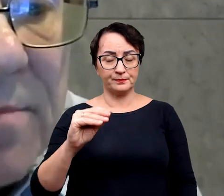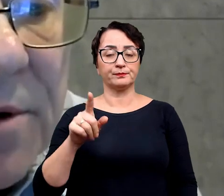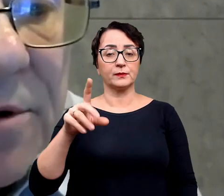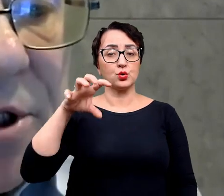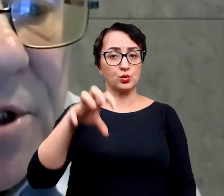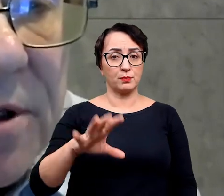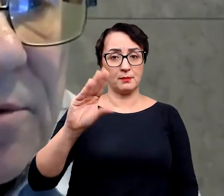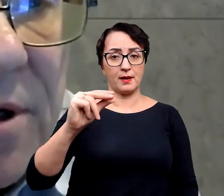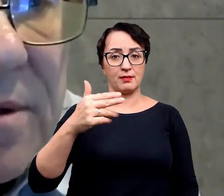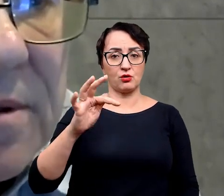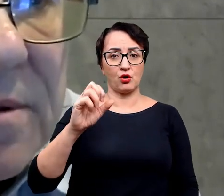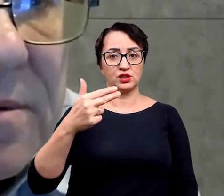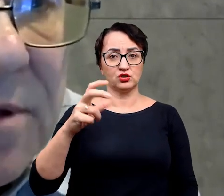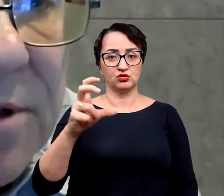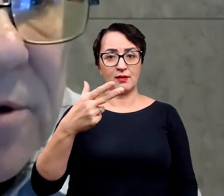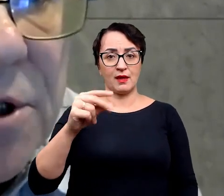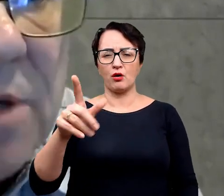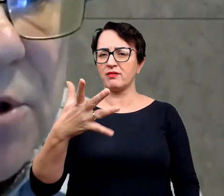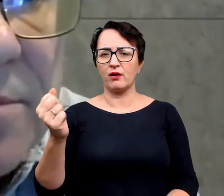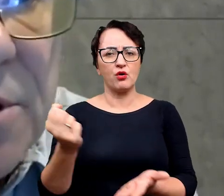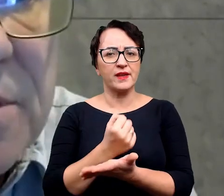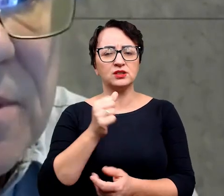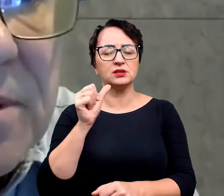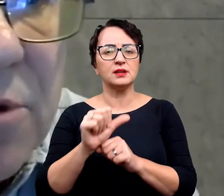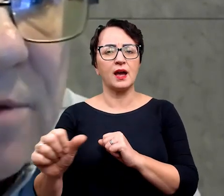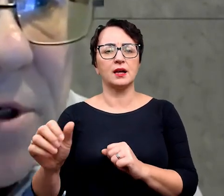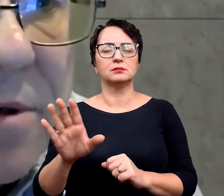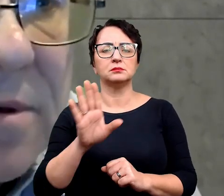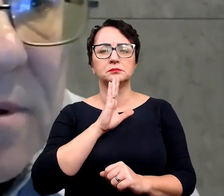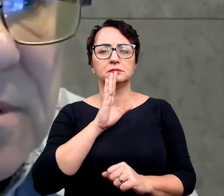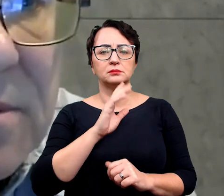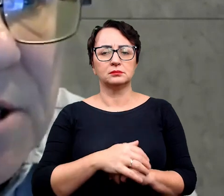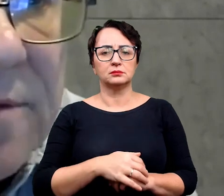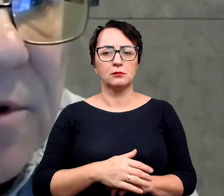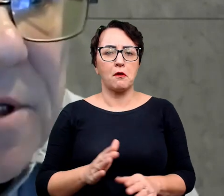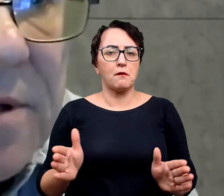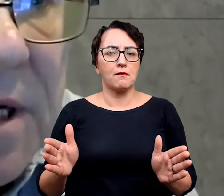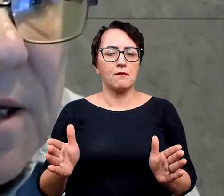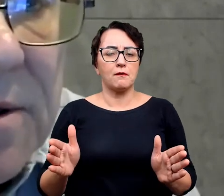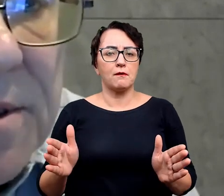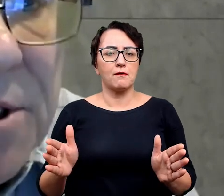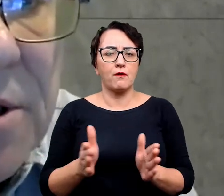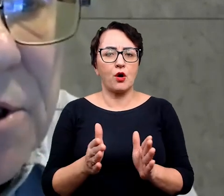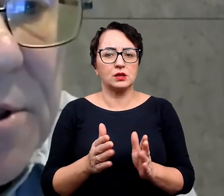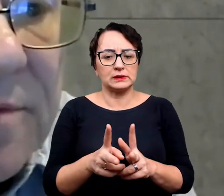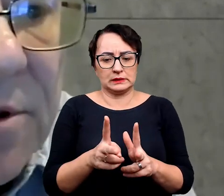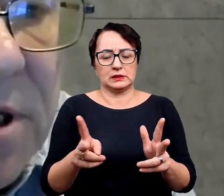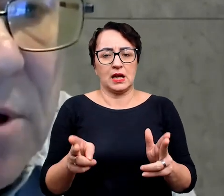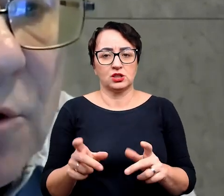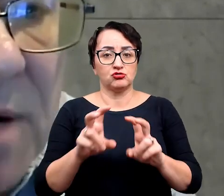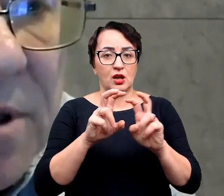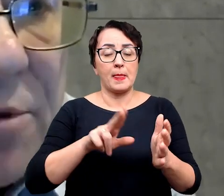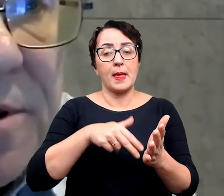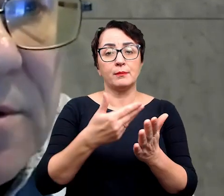Grupy bentoniczne, które niekoniecznie muszą mieć jakieś wąskie zasięgi czasowe.